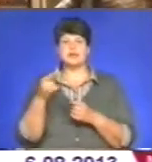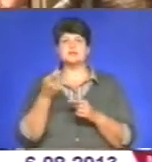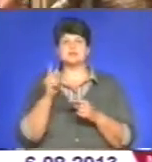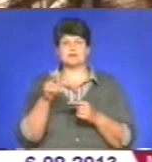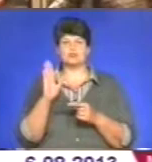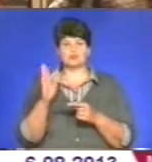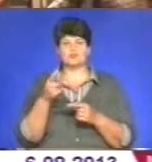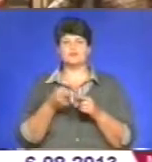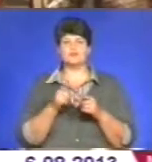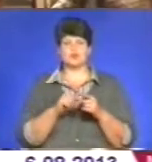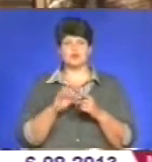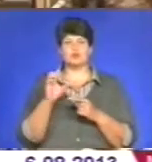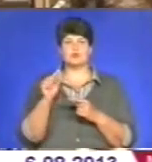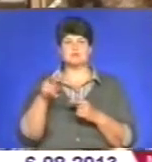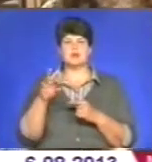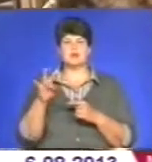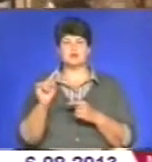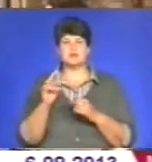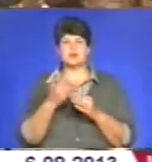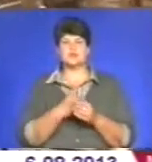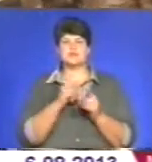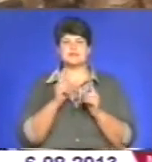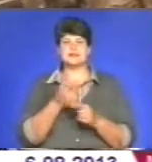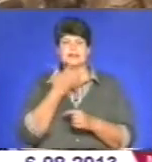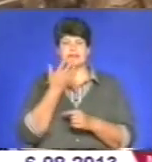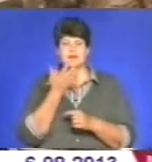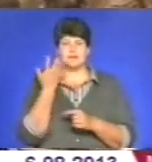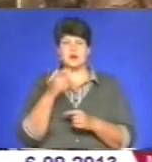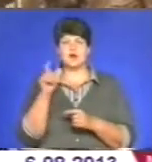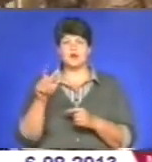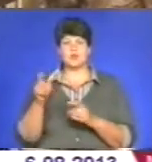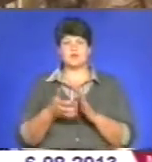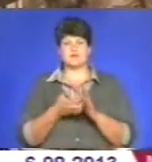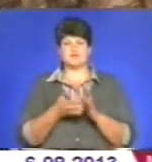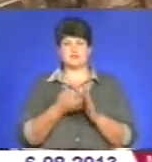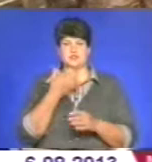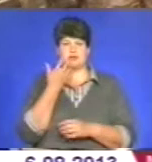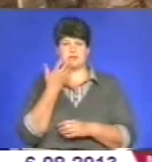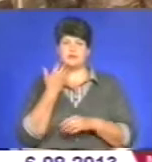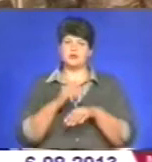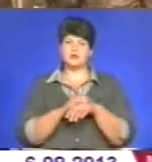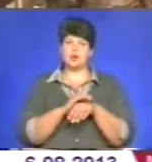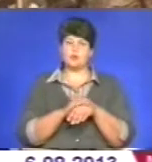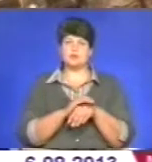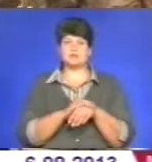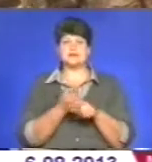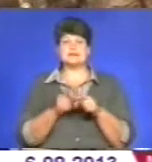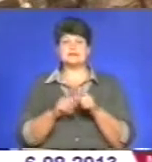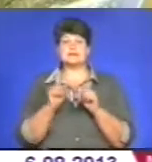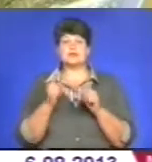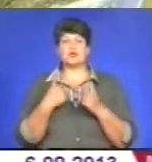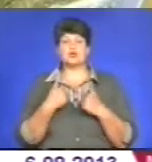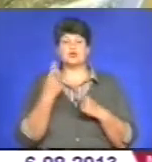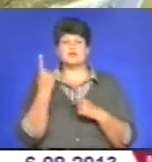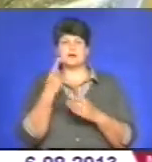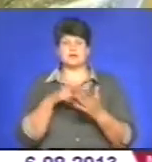Хочеться тільки тепла. Людям не вистачає тепла, доброти. Оце тільки в мене одна ціль.